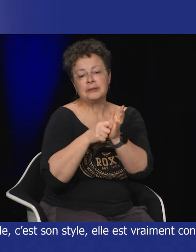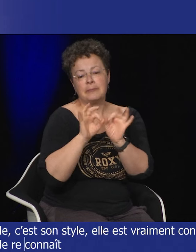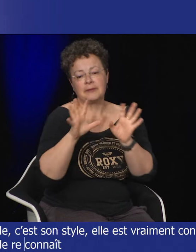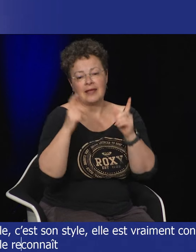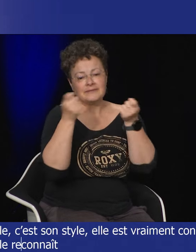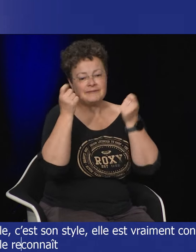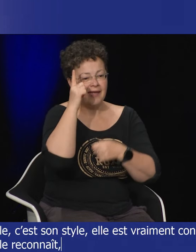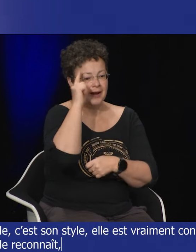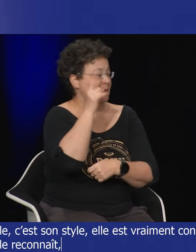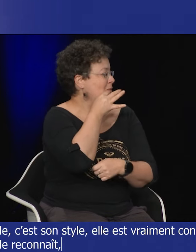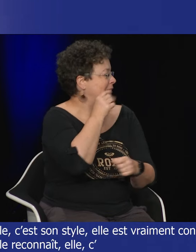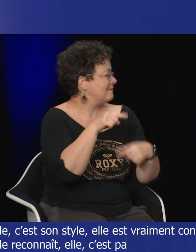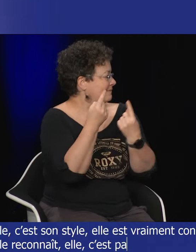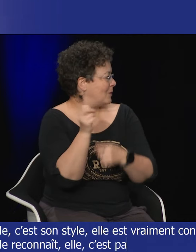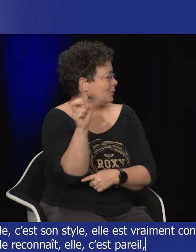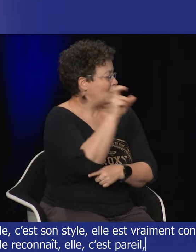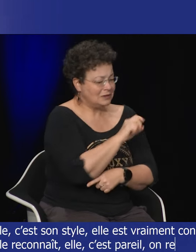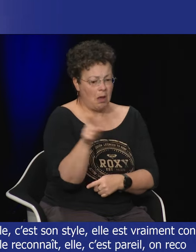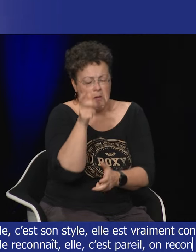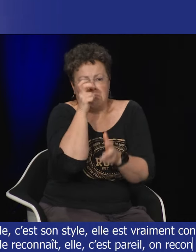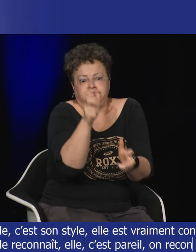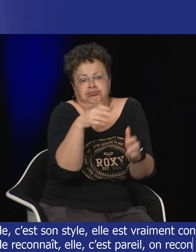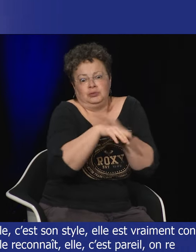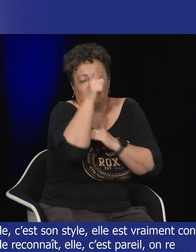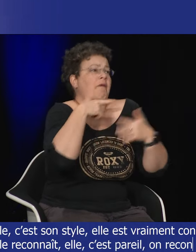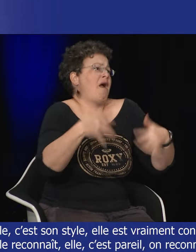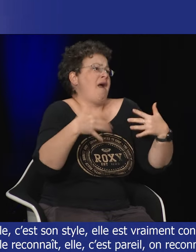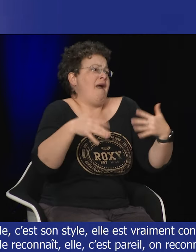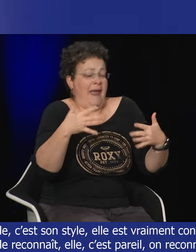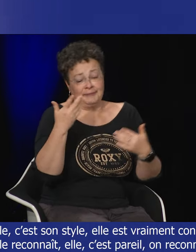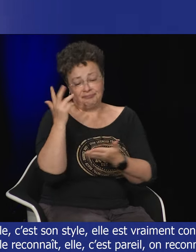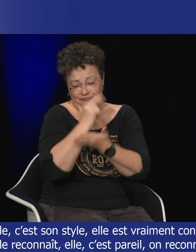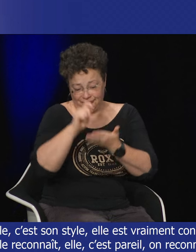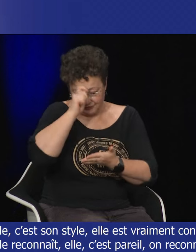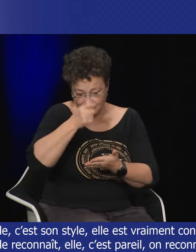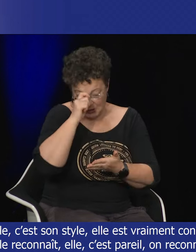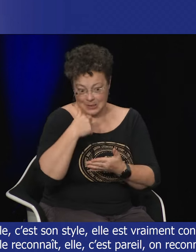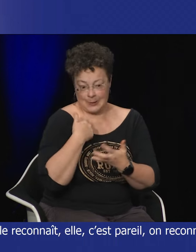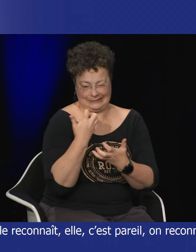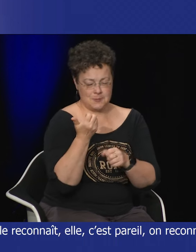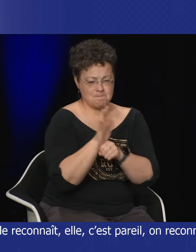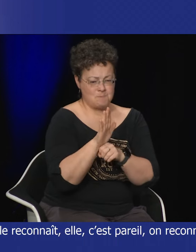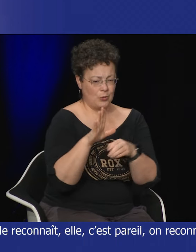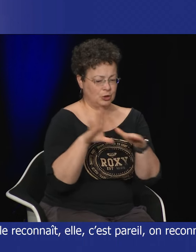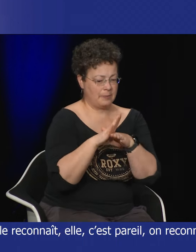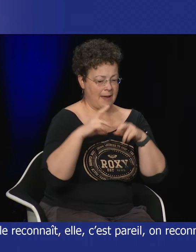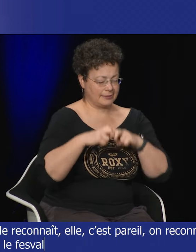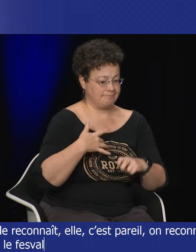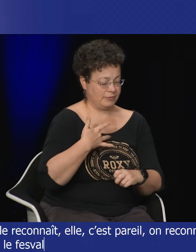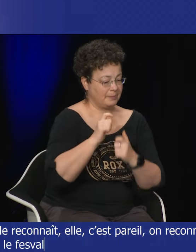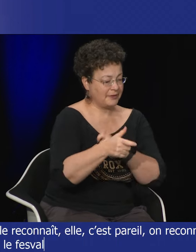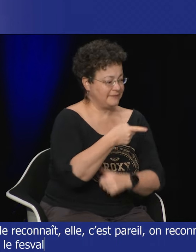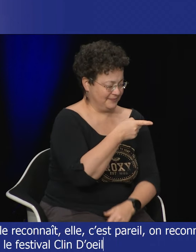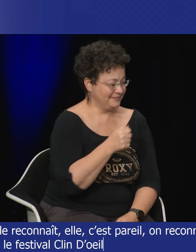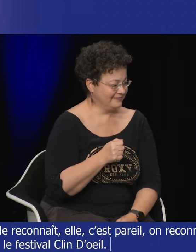elle est venue en France il y 2-3 ans pour le festival clin d'oeil elle a fait un peu une tournée on va dire et voilà je voulais lui rendre hommage parce